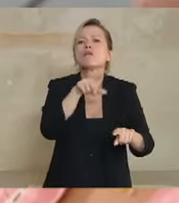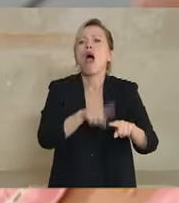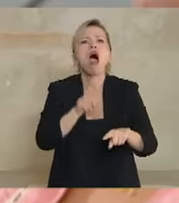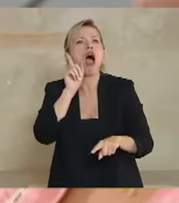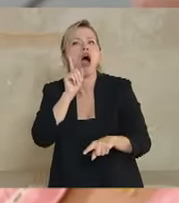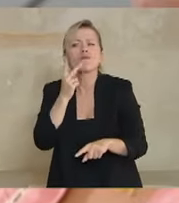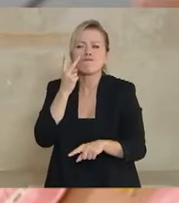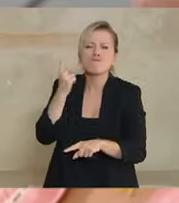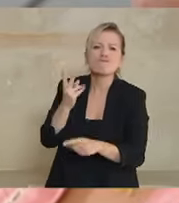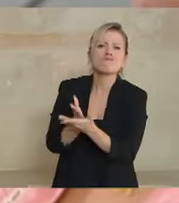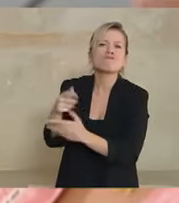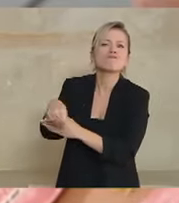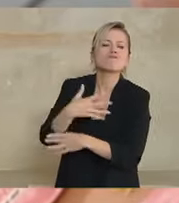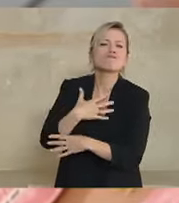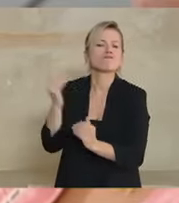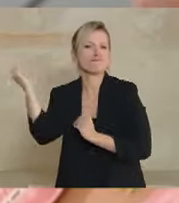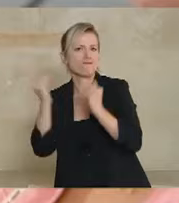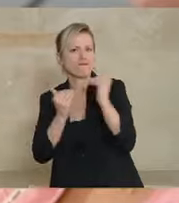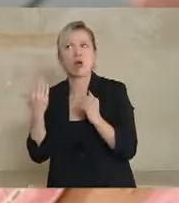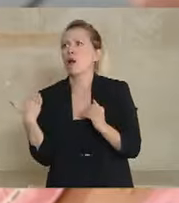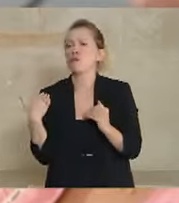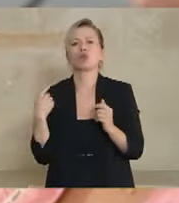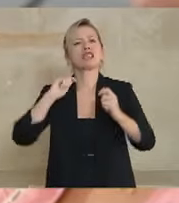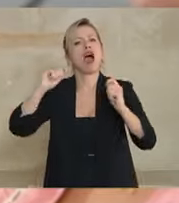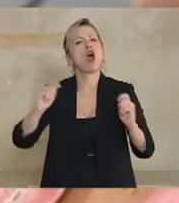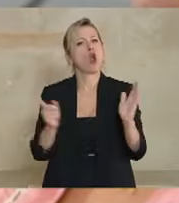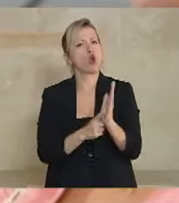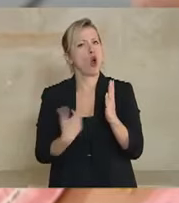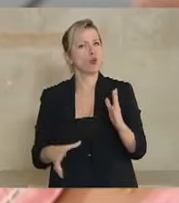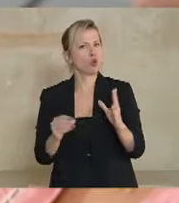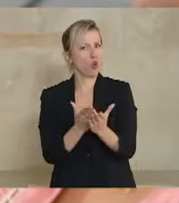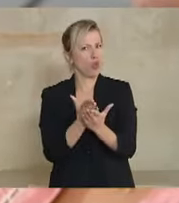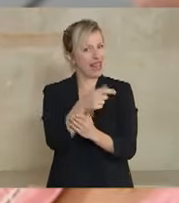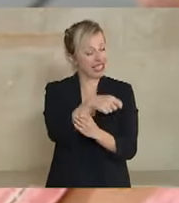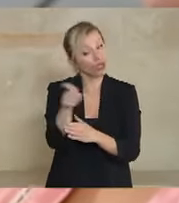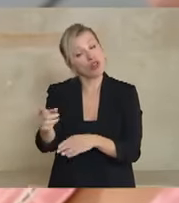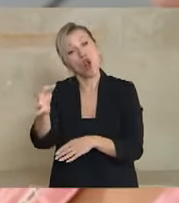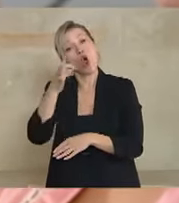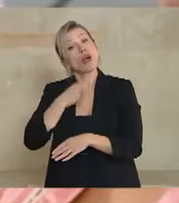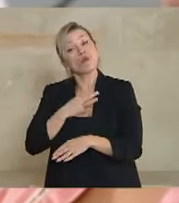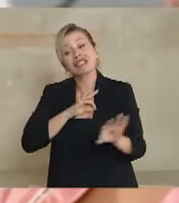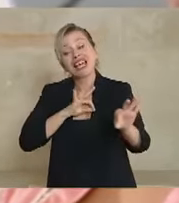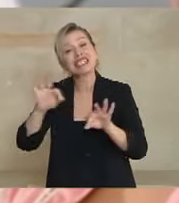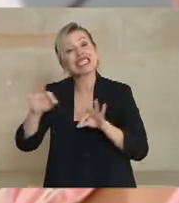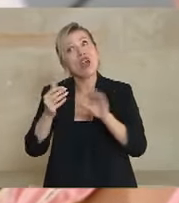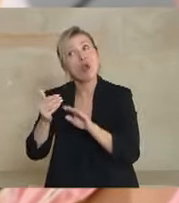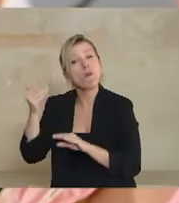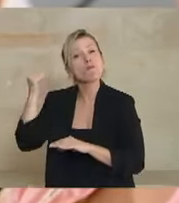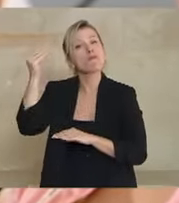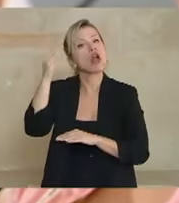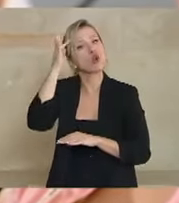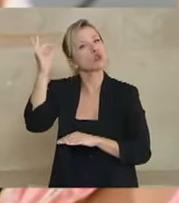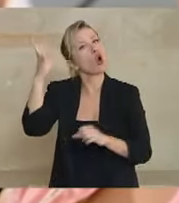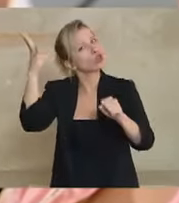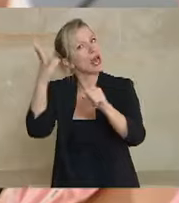Είχαμε πρόσφατα τη μεταρρύθμιση στο δικαστικό χάρτη. Θέλω να σας ρωτήσω ποιοι είναι οι στόχοι σας σε αυτό το πεδίο, ώστε να μπορέσουμε να συγκλίνουμε πραγματικά